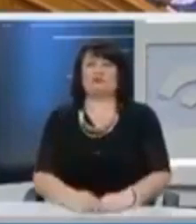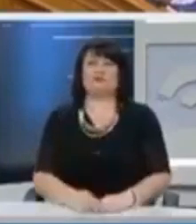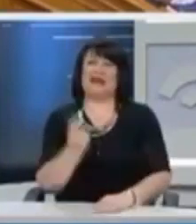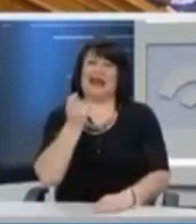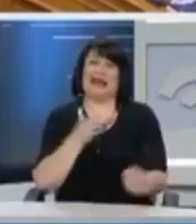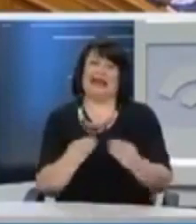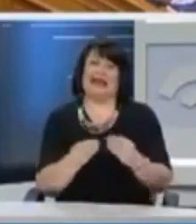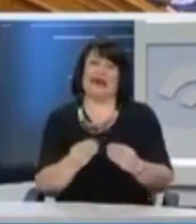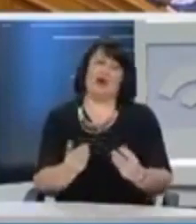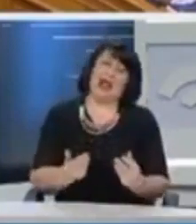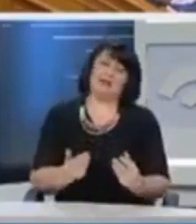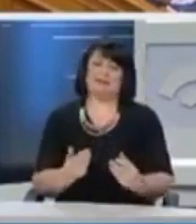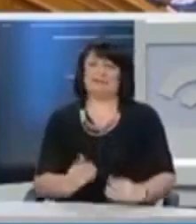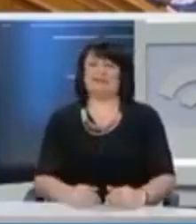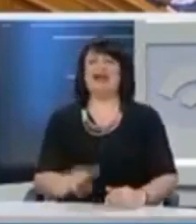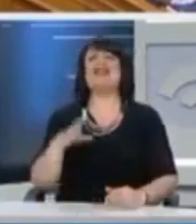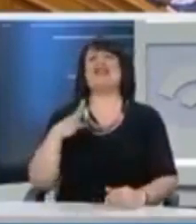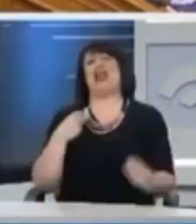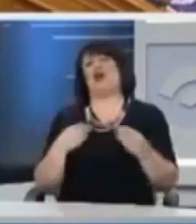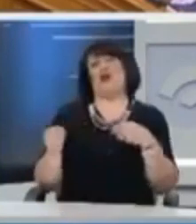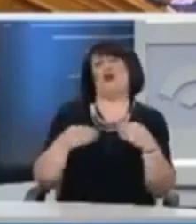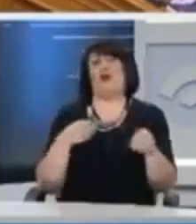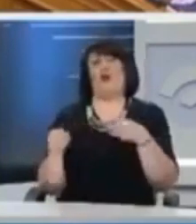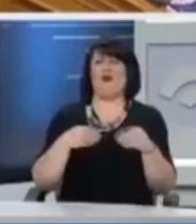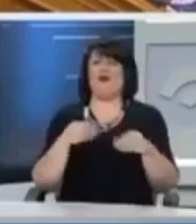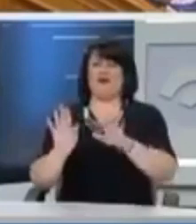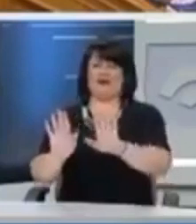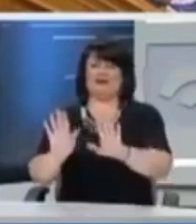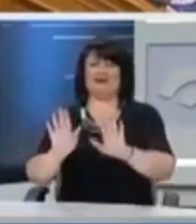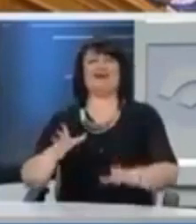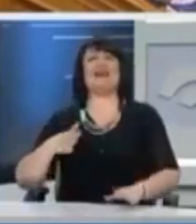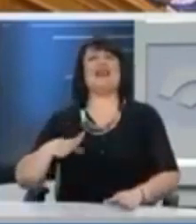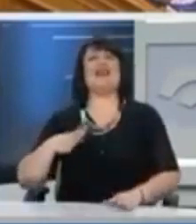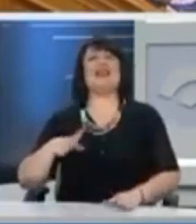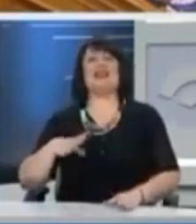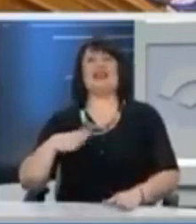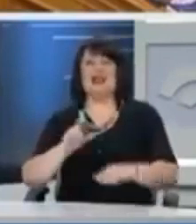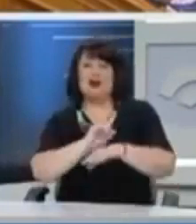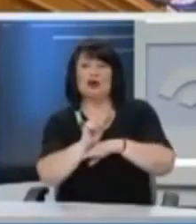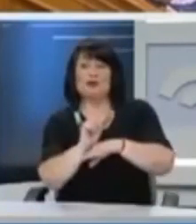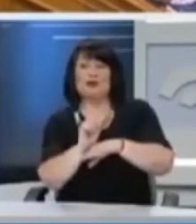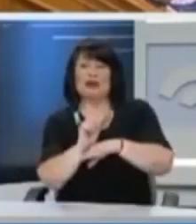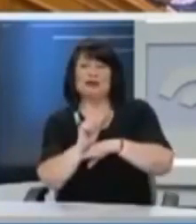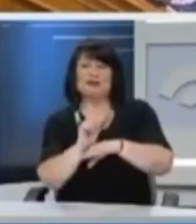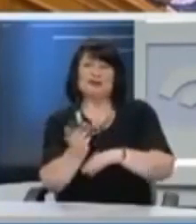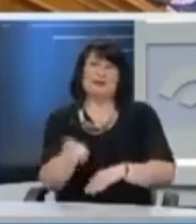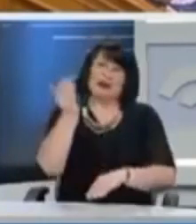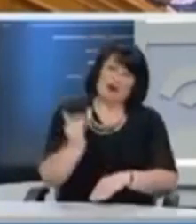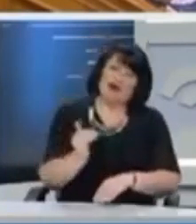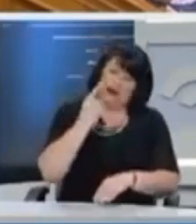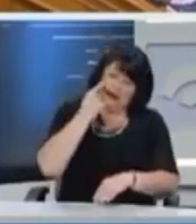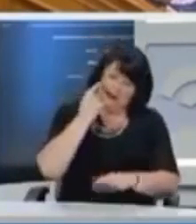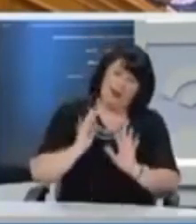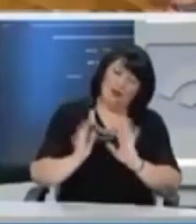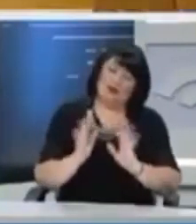κάτι το ευέλικτο. Ναι, δεν θέλω ευελιξία. Αρκετή ευελιξία της αγοράς είχαμε τώρα. Εγώ το βλέπω προς τα κάτω, εσείς προς τα πάνω. Θα τα βρούμε.